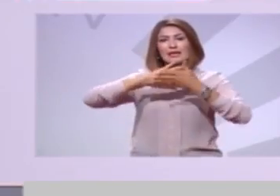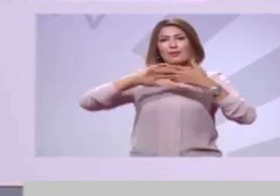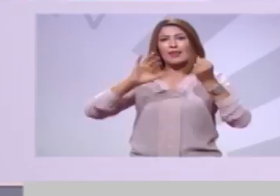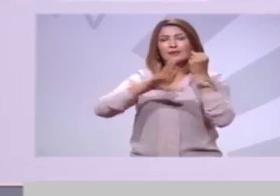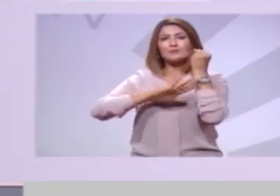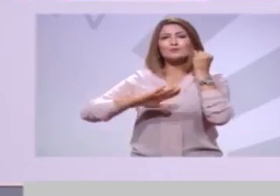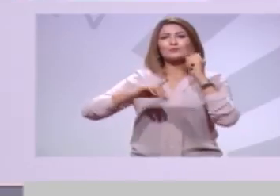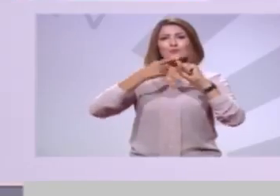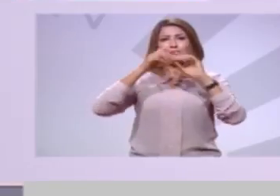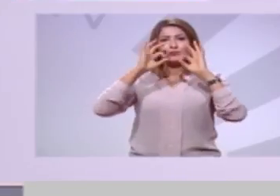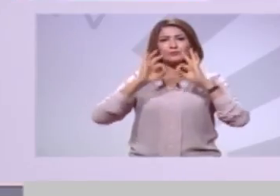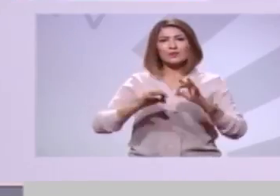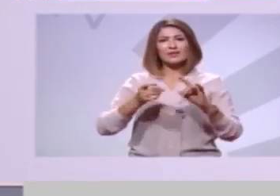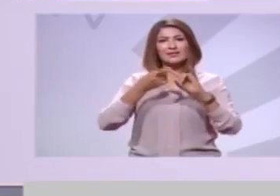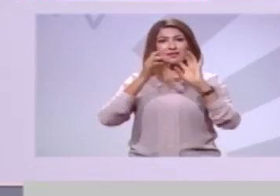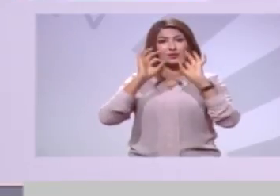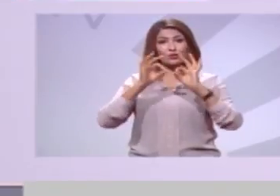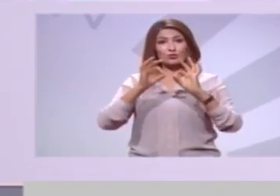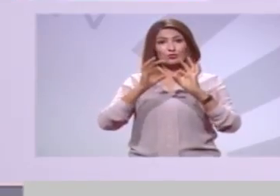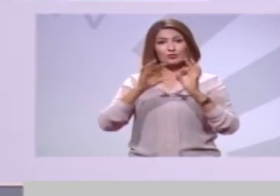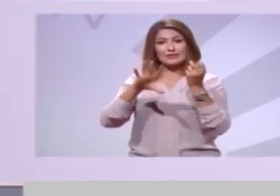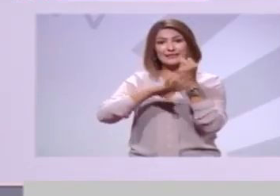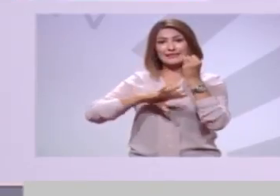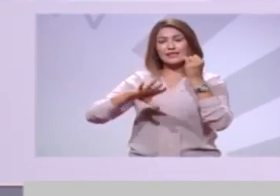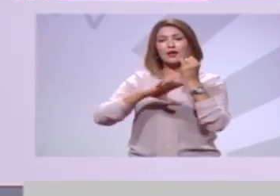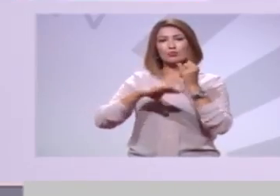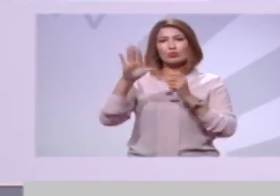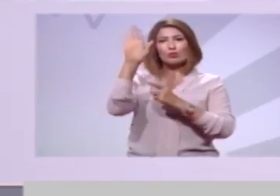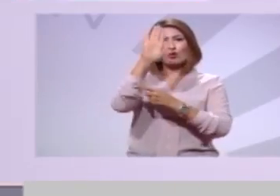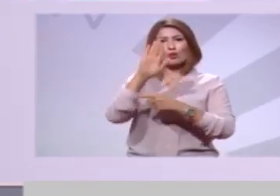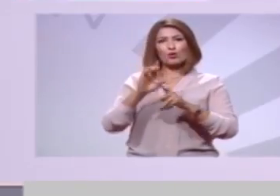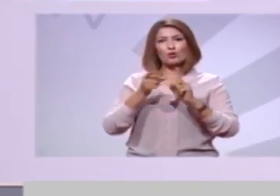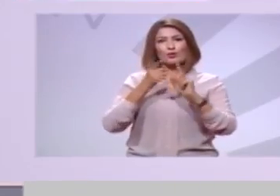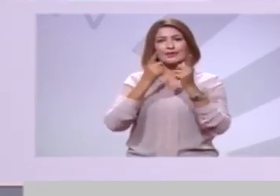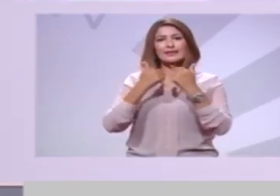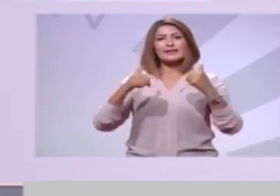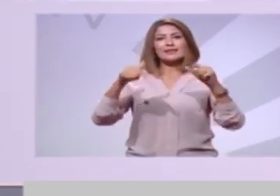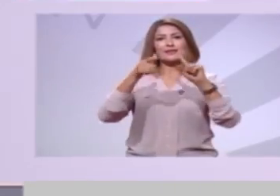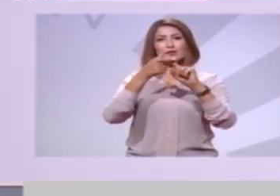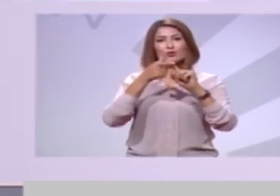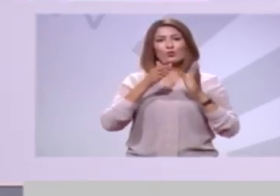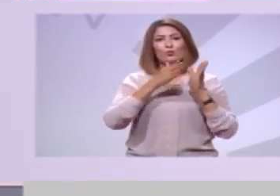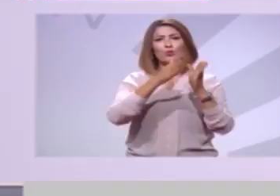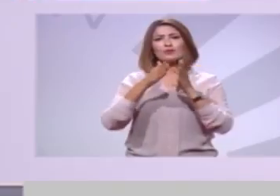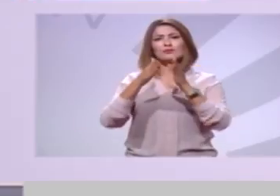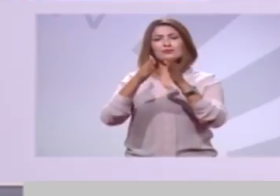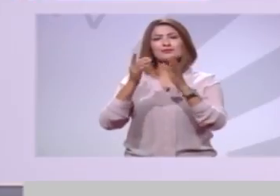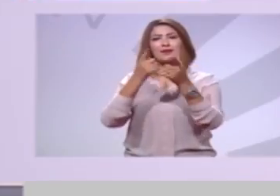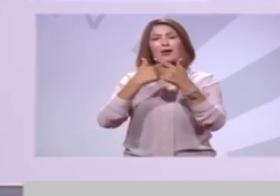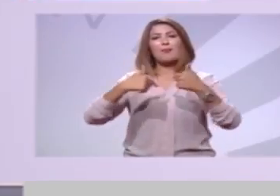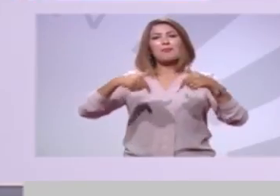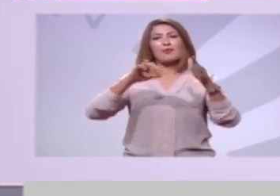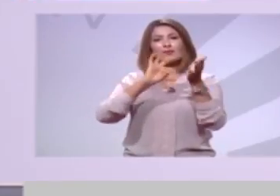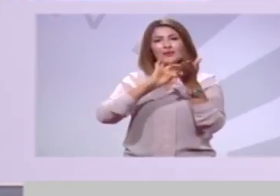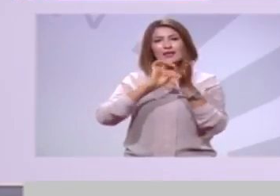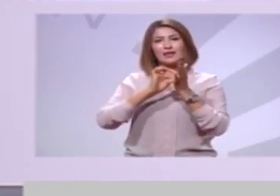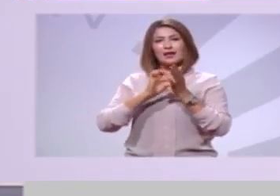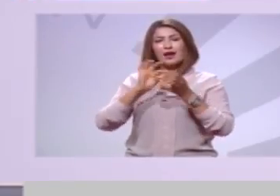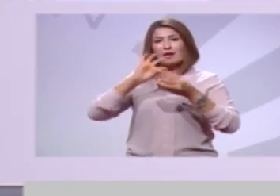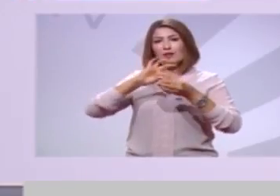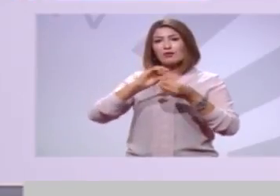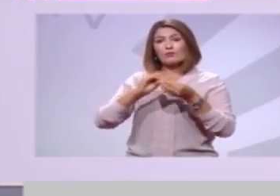عن التموقع لأن شمل الميادين وكل تقريب تهميش